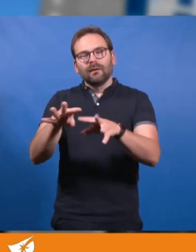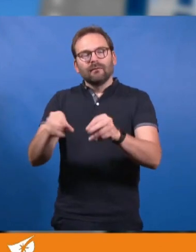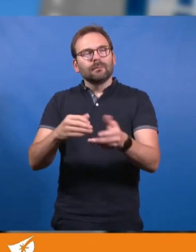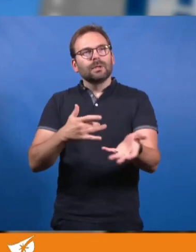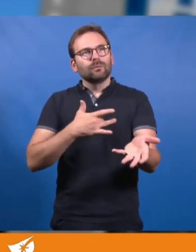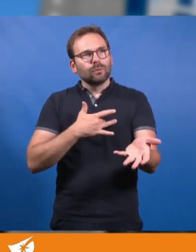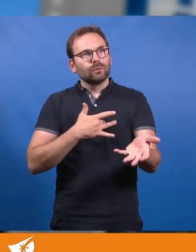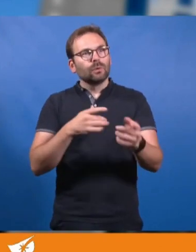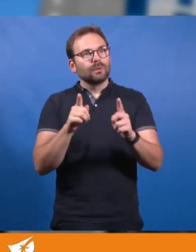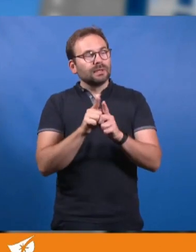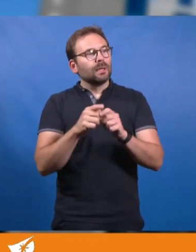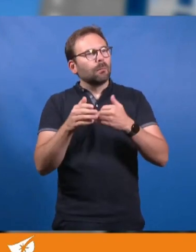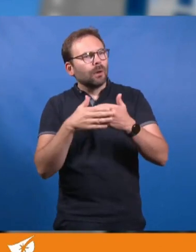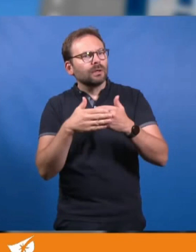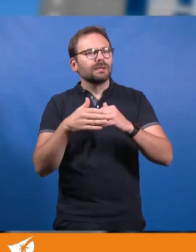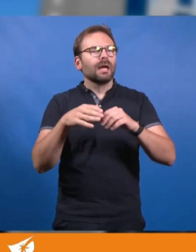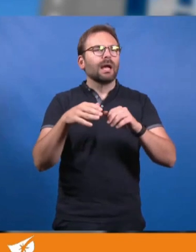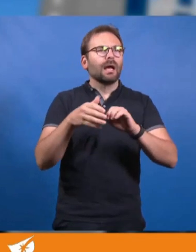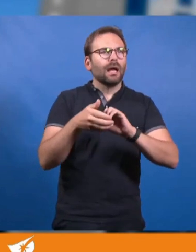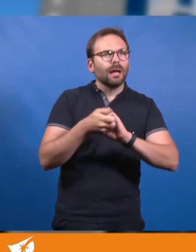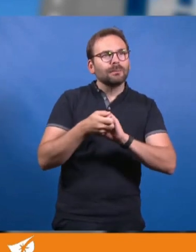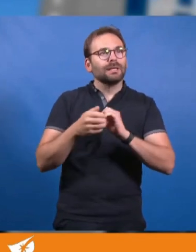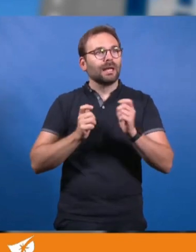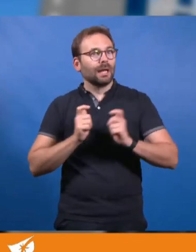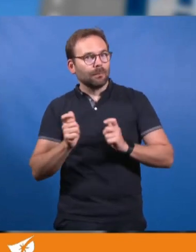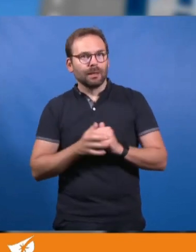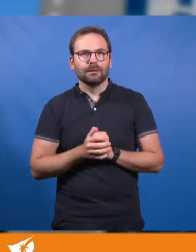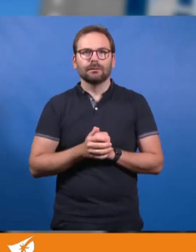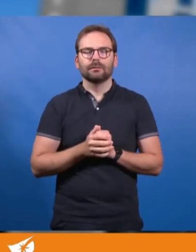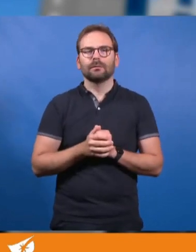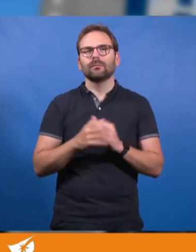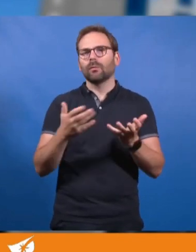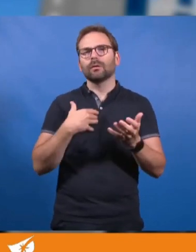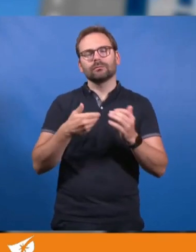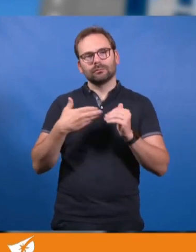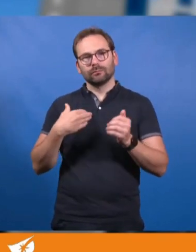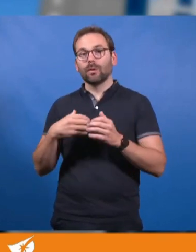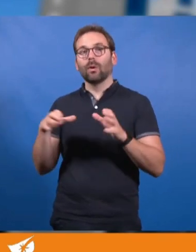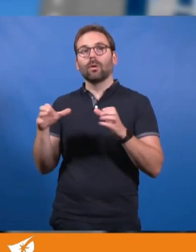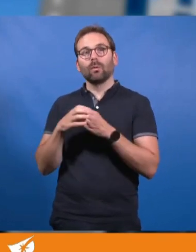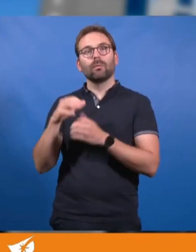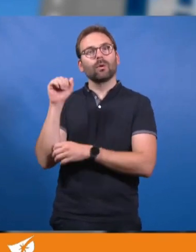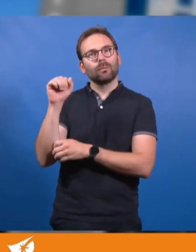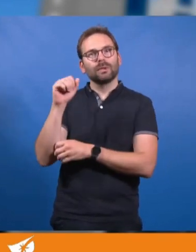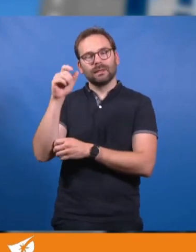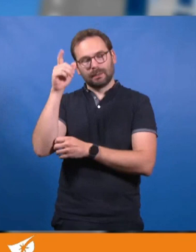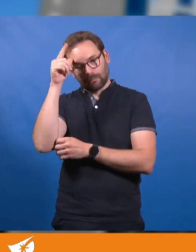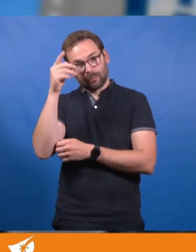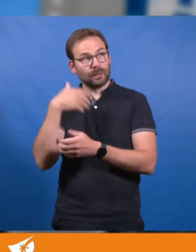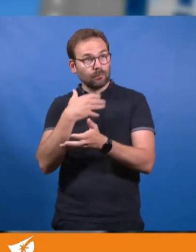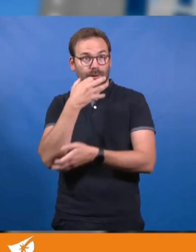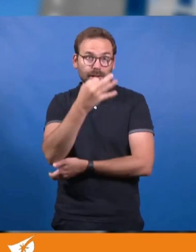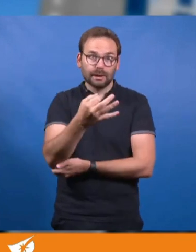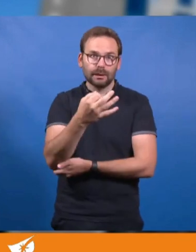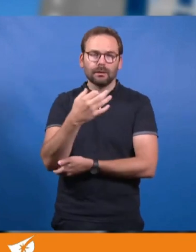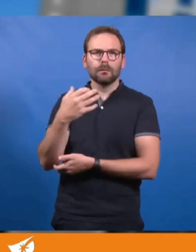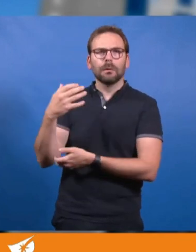des proches, amis et camarades de Mireille, permettez-moi à mon tour, au nom du groupe des élus communistes et républicains que ma camarade